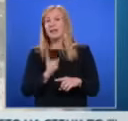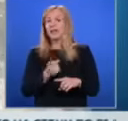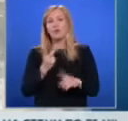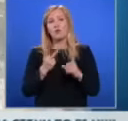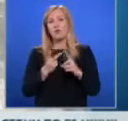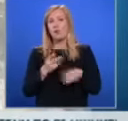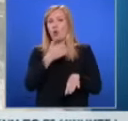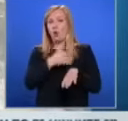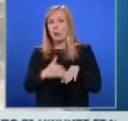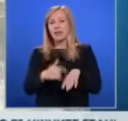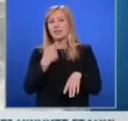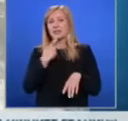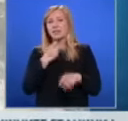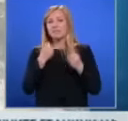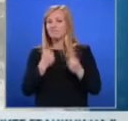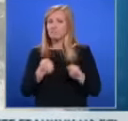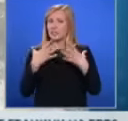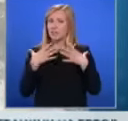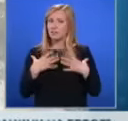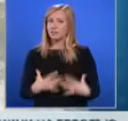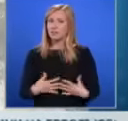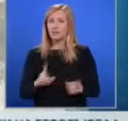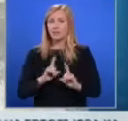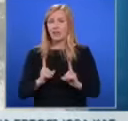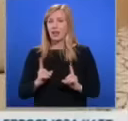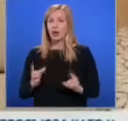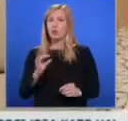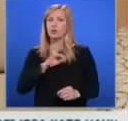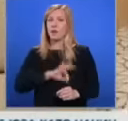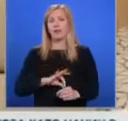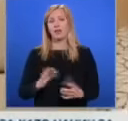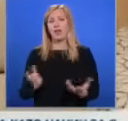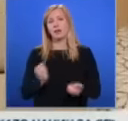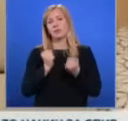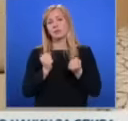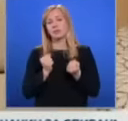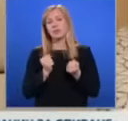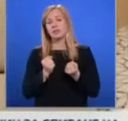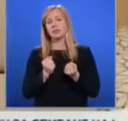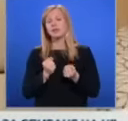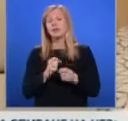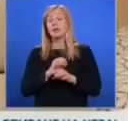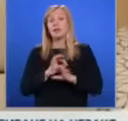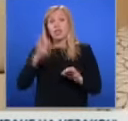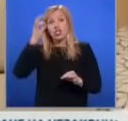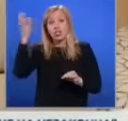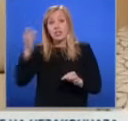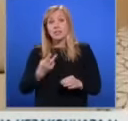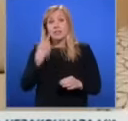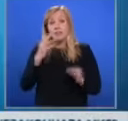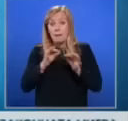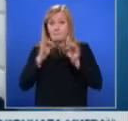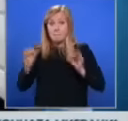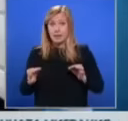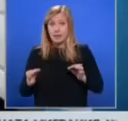заради тежкото му състояние и осложнените условия не успели да го спасят. Невероятен шанс, че снаряда пада два метра, може би,